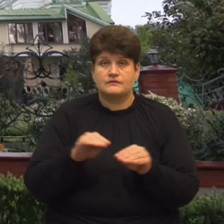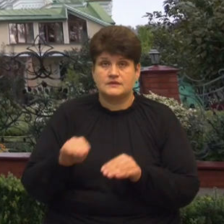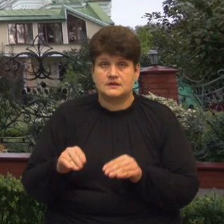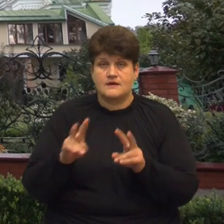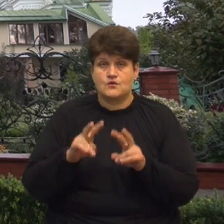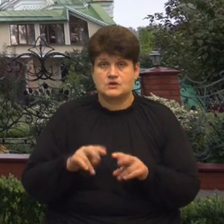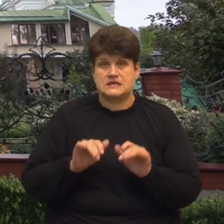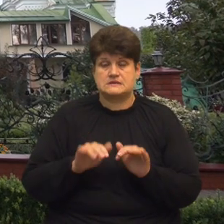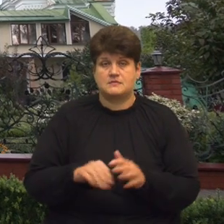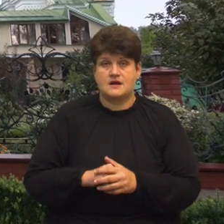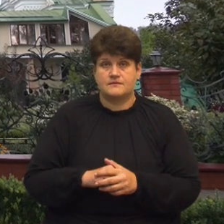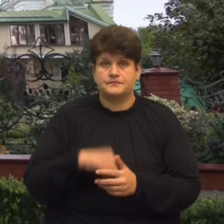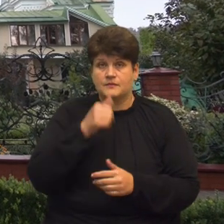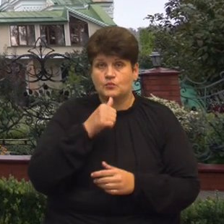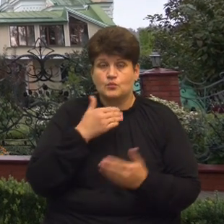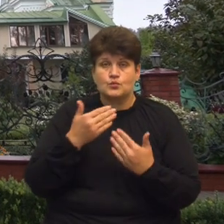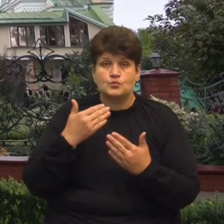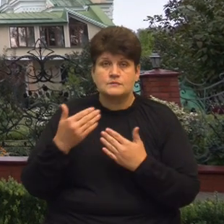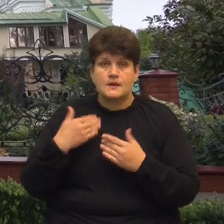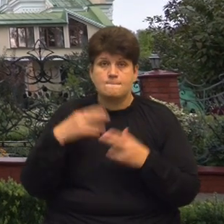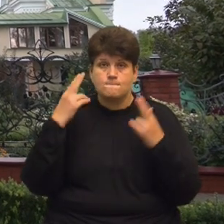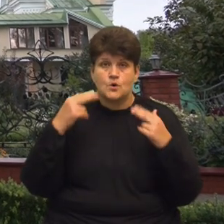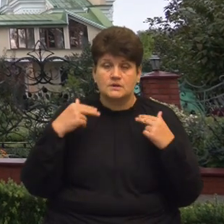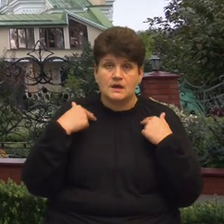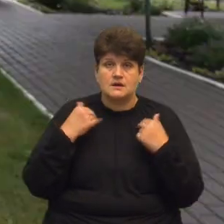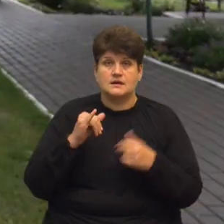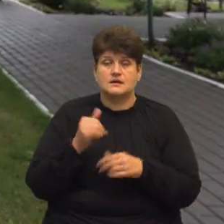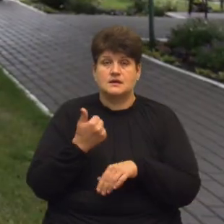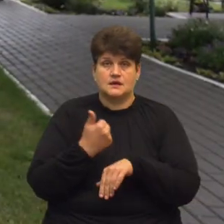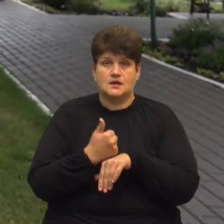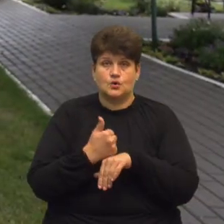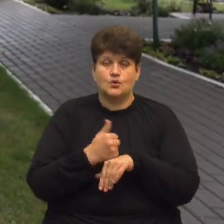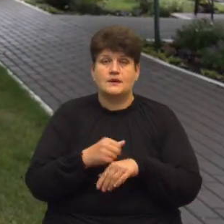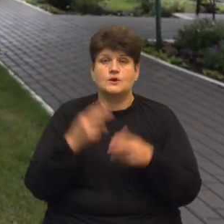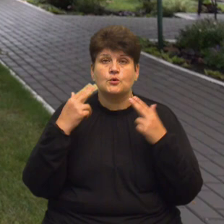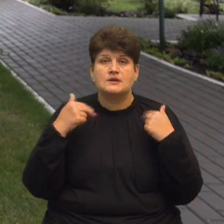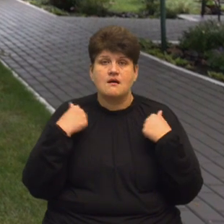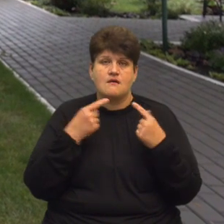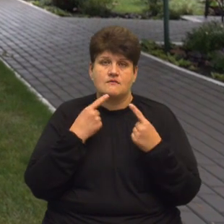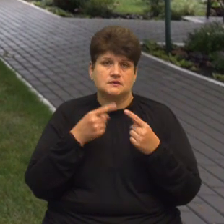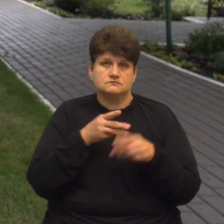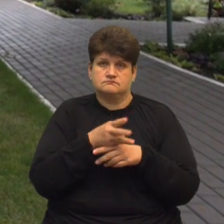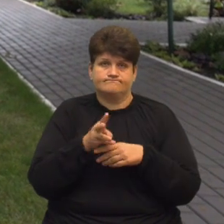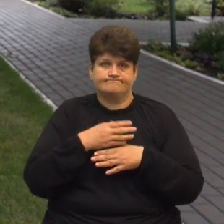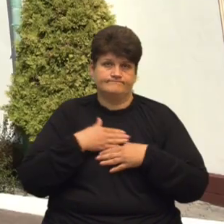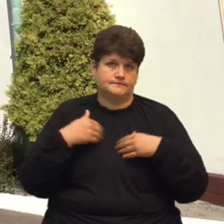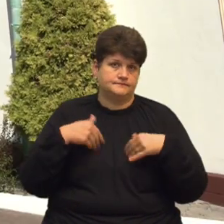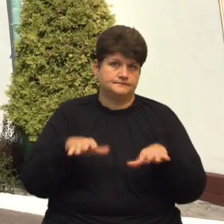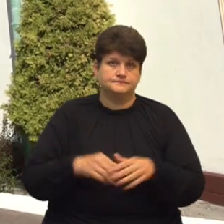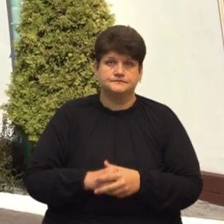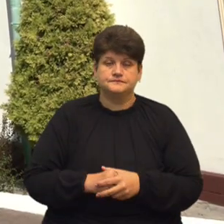Ми спробували поспілкуватися з монахинями та ігуменої монастиря, однак говорити на камеру з нами відмовились